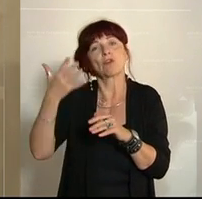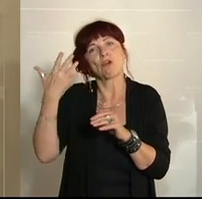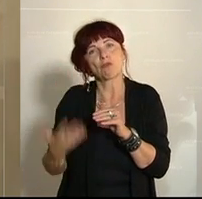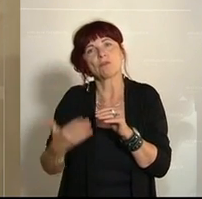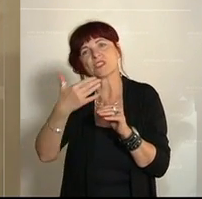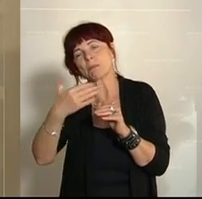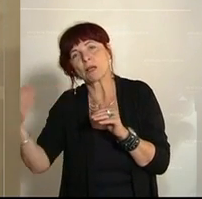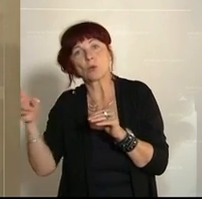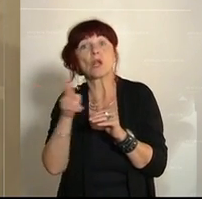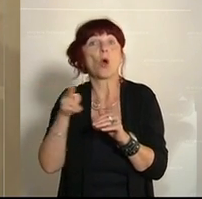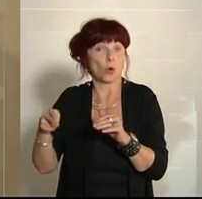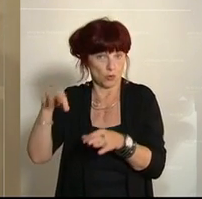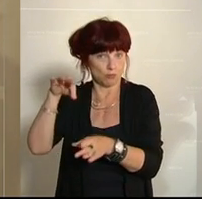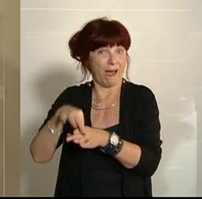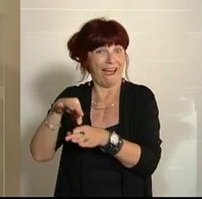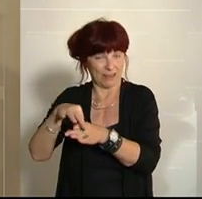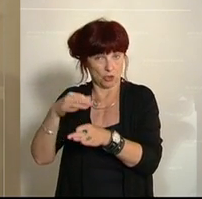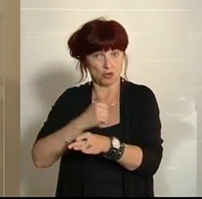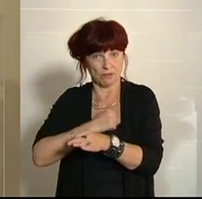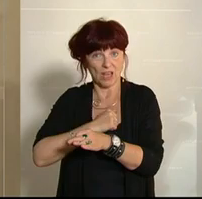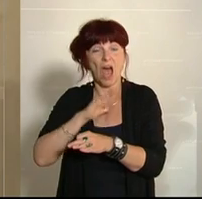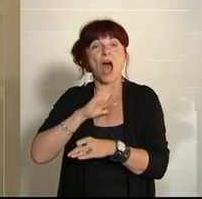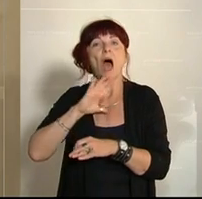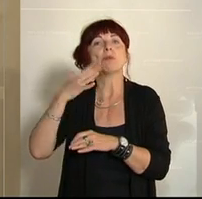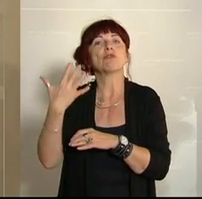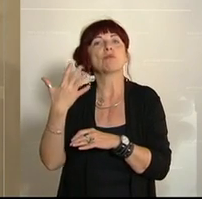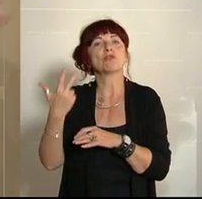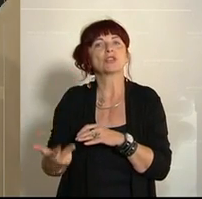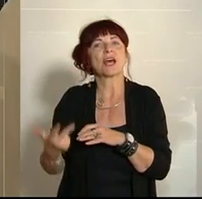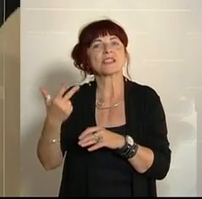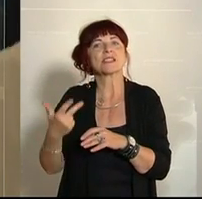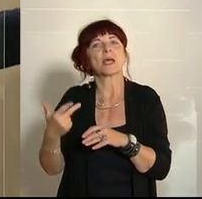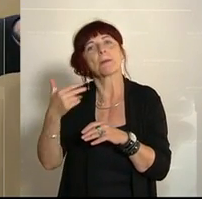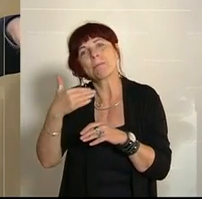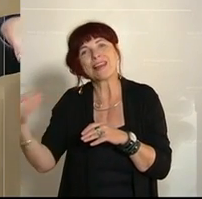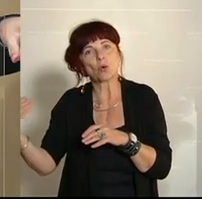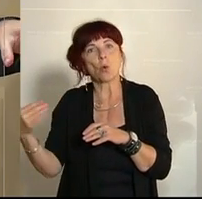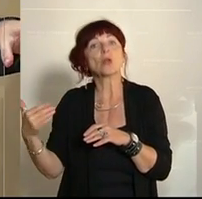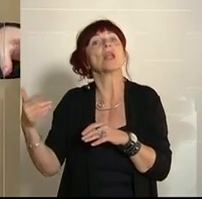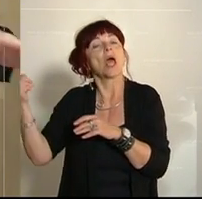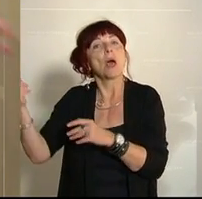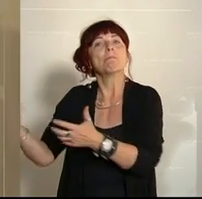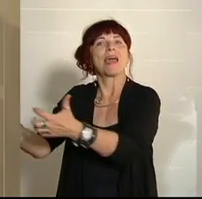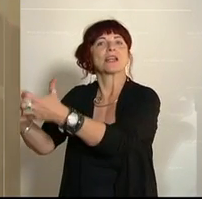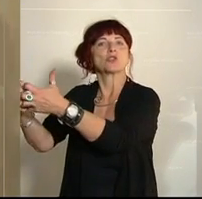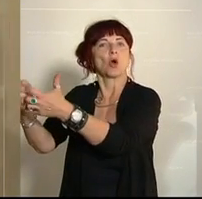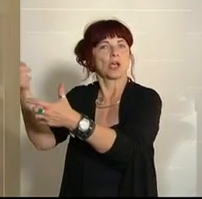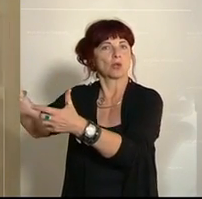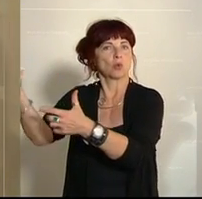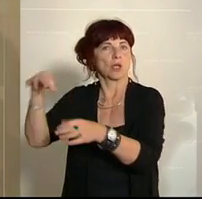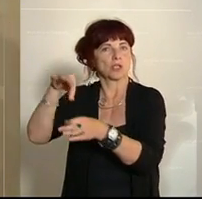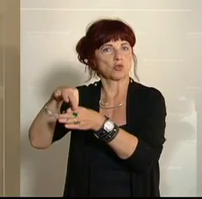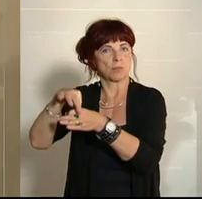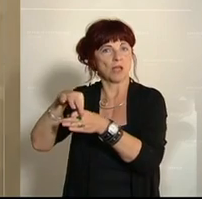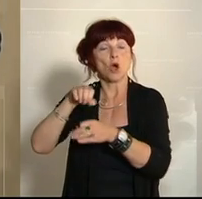Millionen Euro erzielt, Allerdings waren nur 35 Millionen davon unmittelbar bei den Herstellern Einsparungen. 15 Millionen